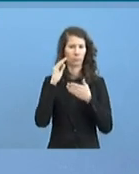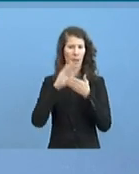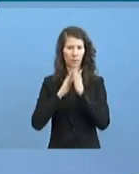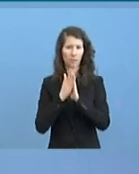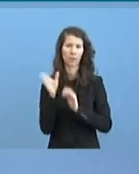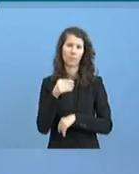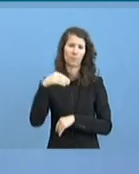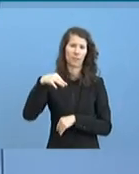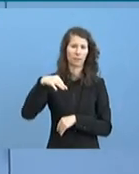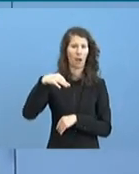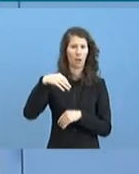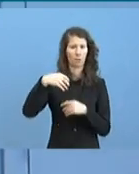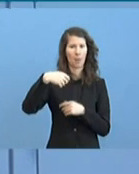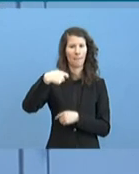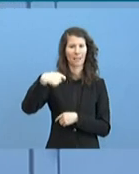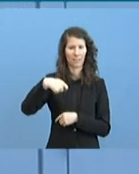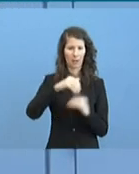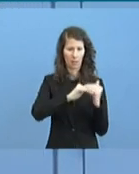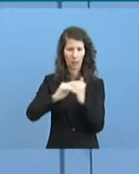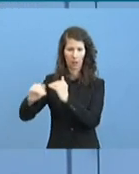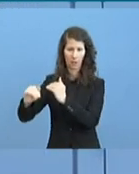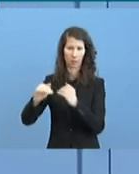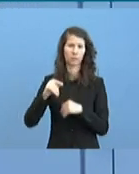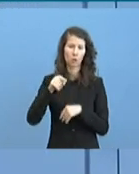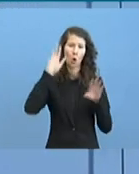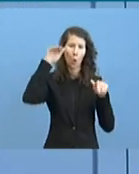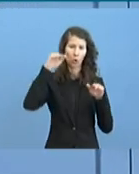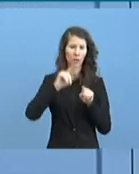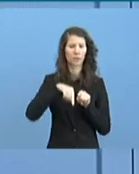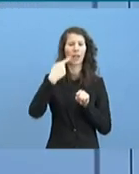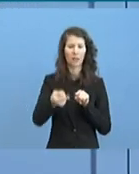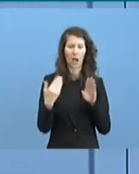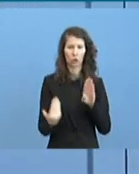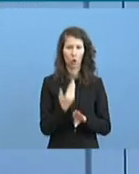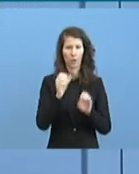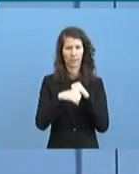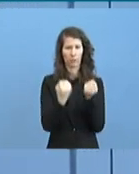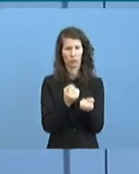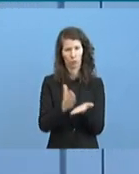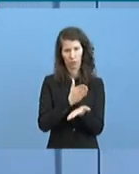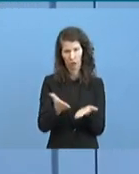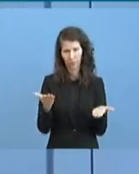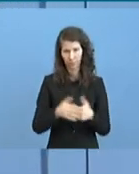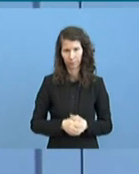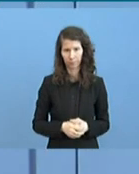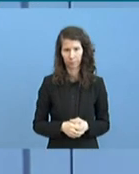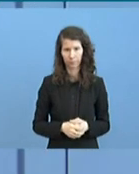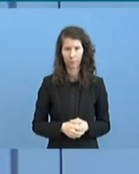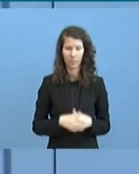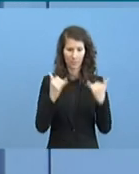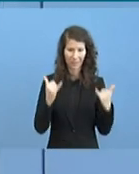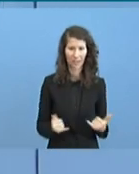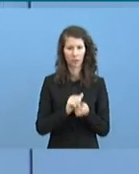Ministerpräsidenten der Länder nach Ostern eine neue Bewertung der Lage vorzunehmen. Aber zurzeit kann ich Ihnen jetzt noch von keiner